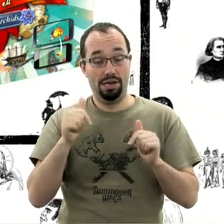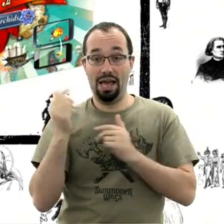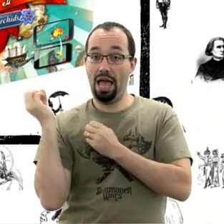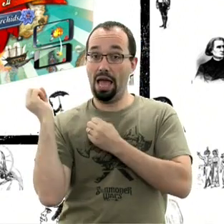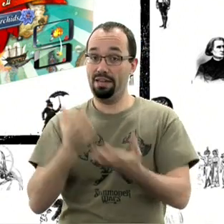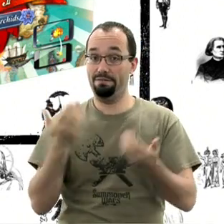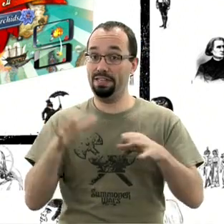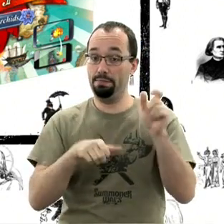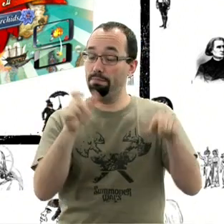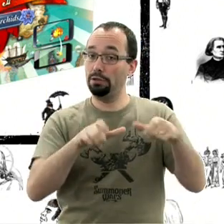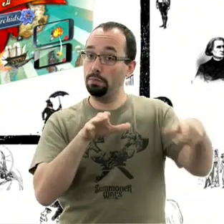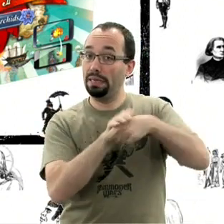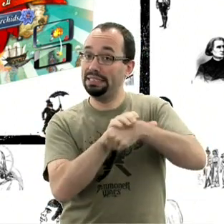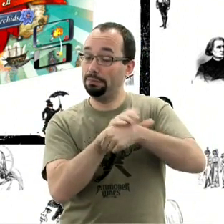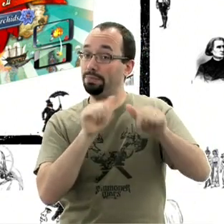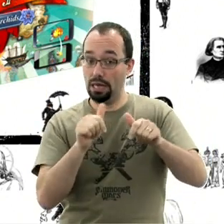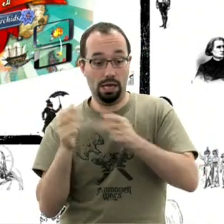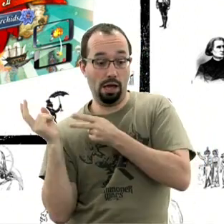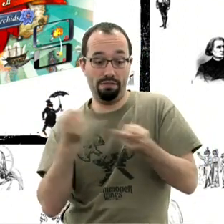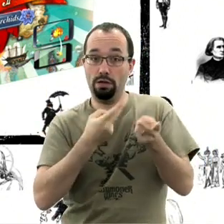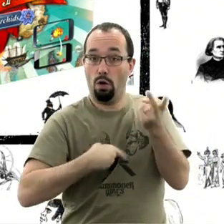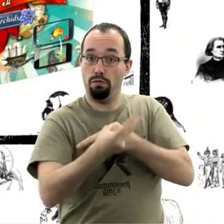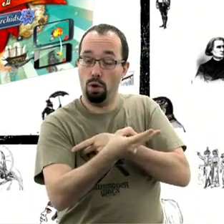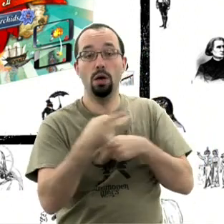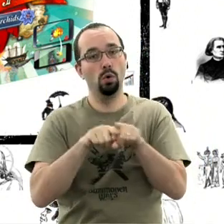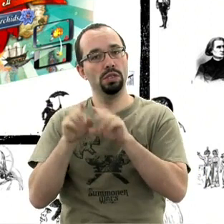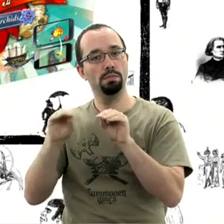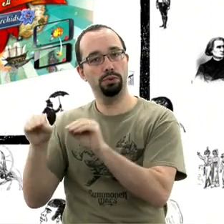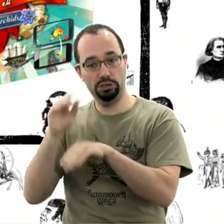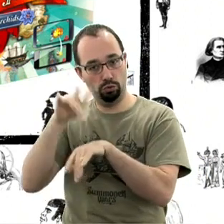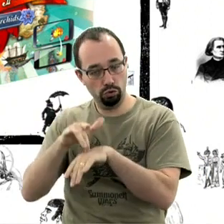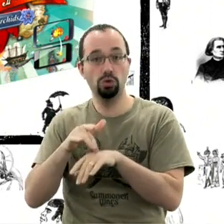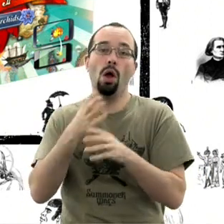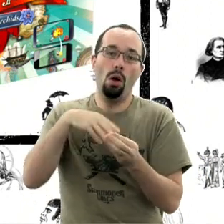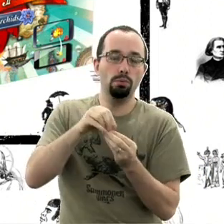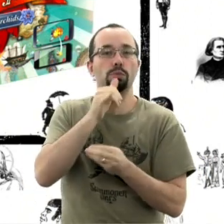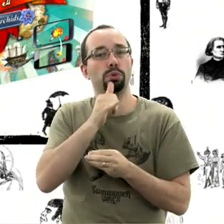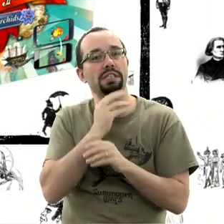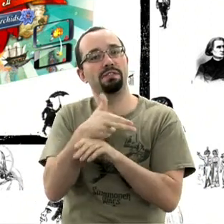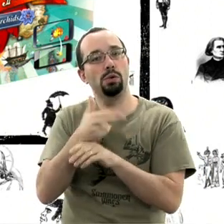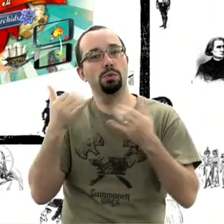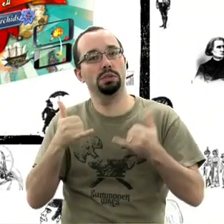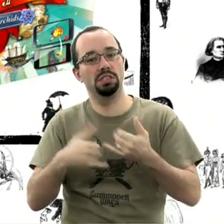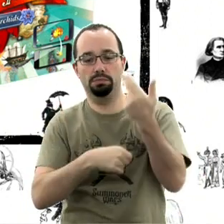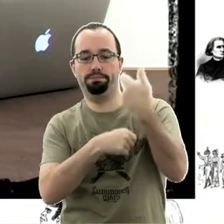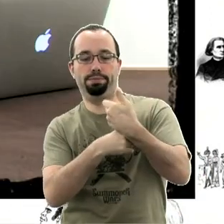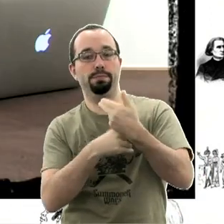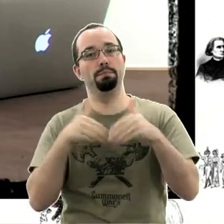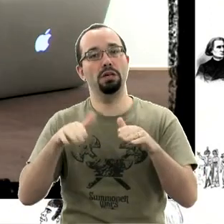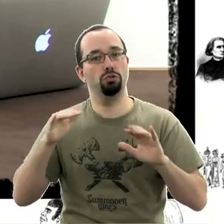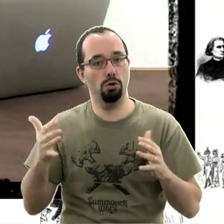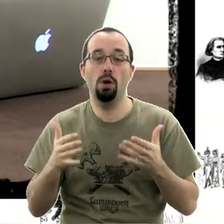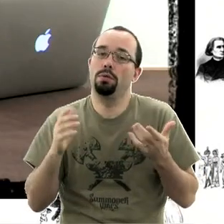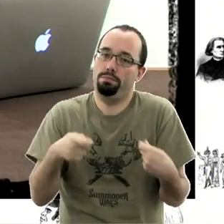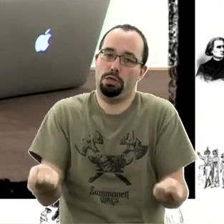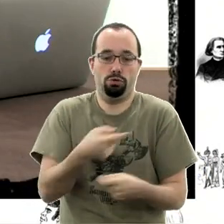pledgers, comme on dit, des gens qui avaient participé. Il arrive sur les ailes des boutiques, on a tourné une petite vidéo pour vous expliquer comment ça fonctionnait. Donc évidemment, vous allez consulter.